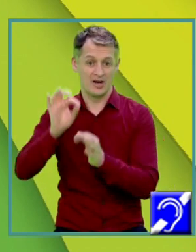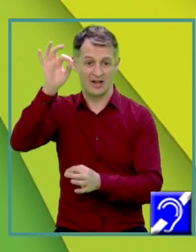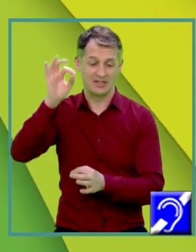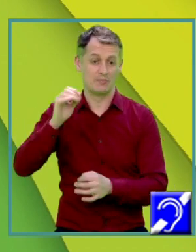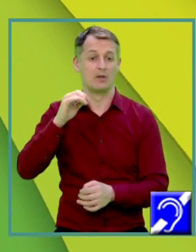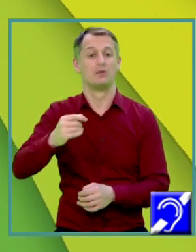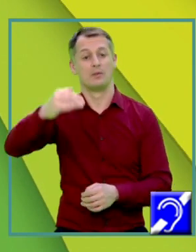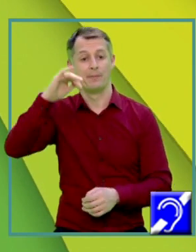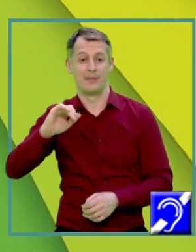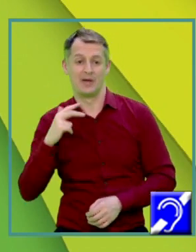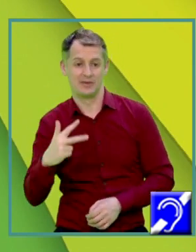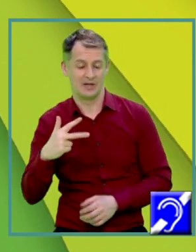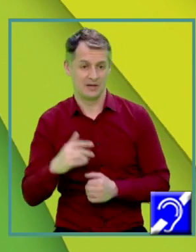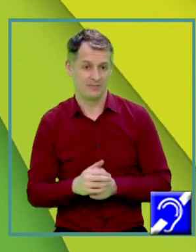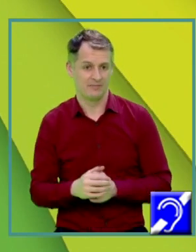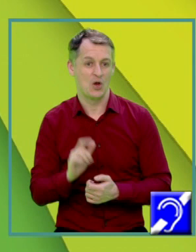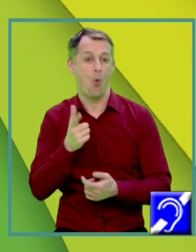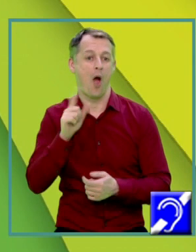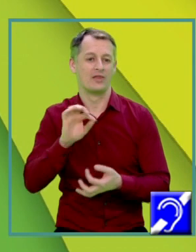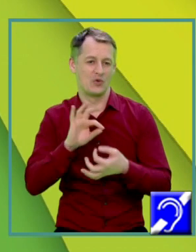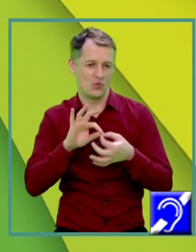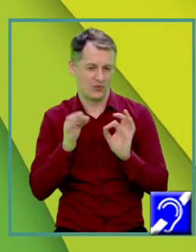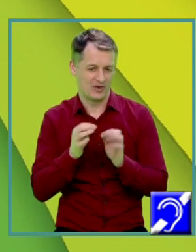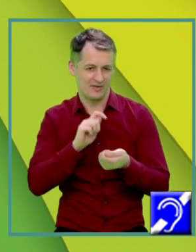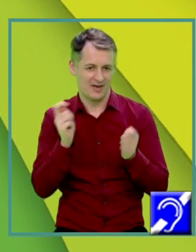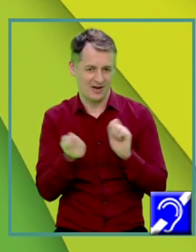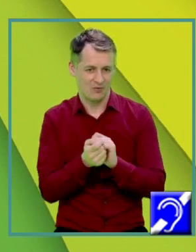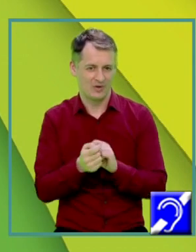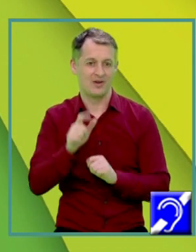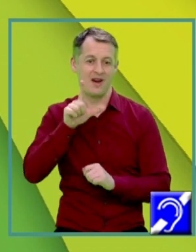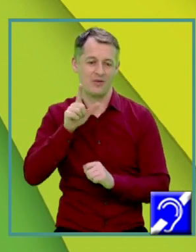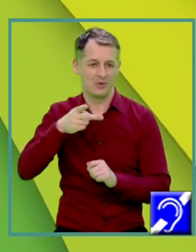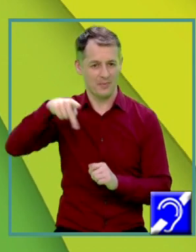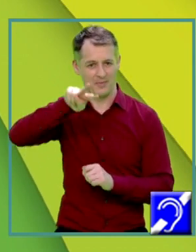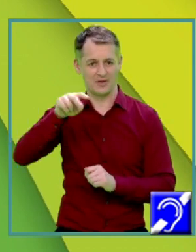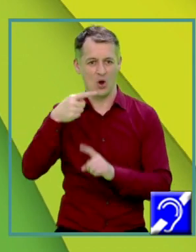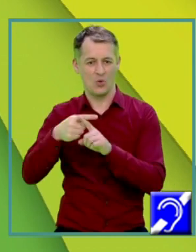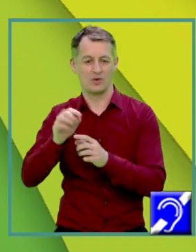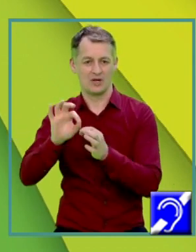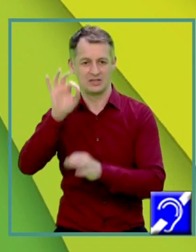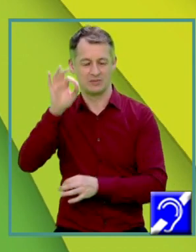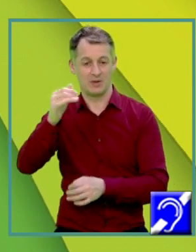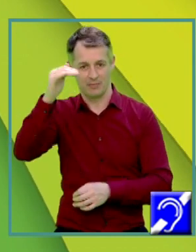cu alte cuvinte, dacă înlocuim aria bazei cu latură la pătrat, vom obține